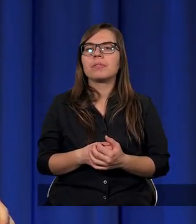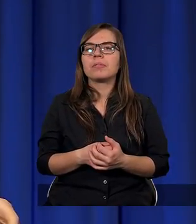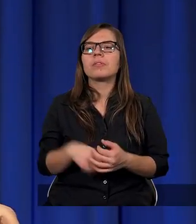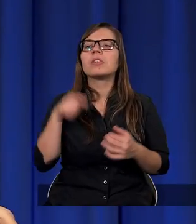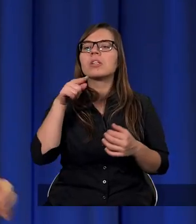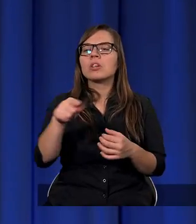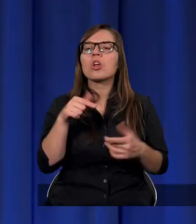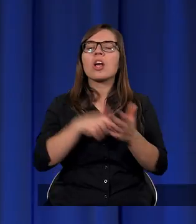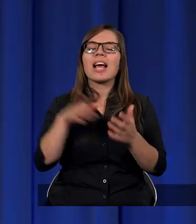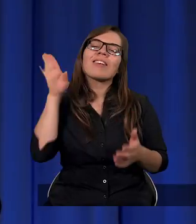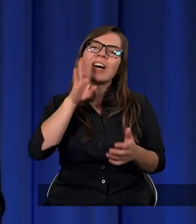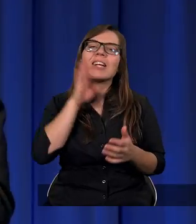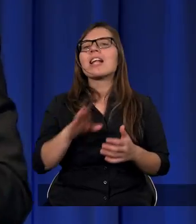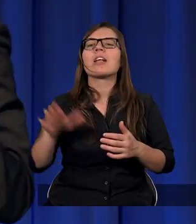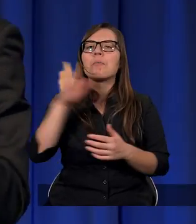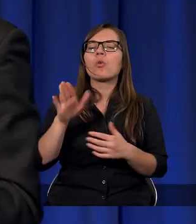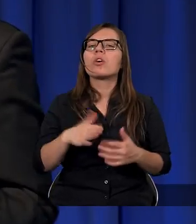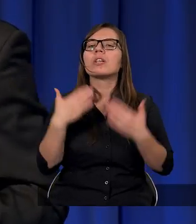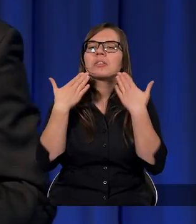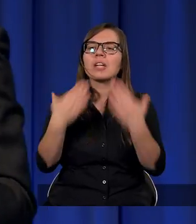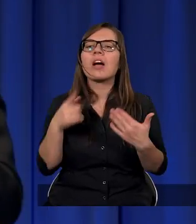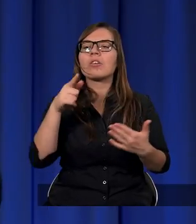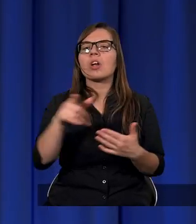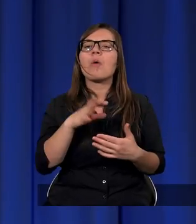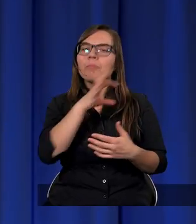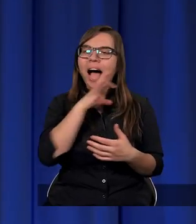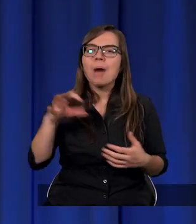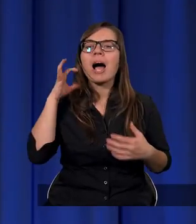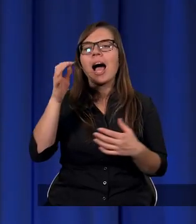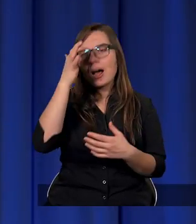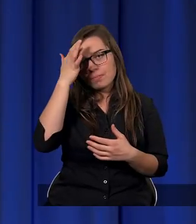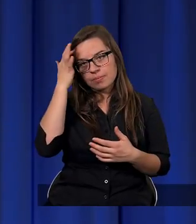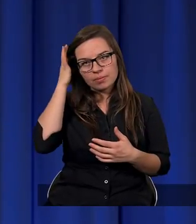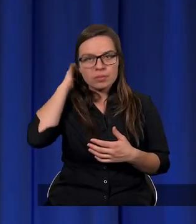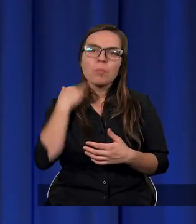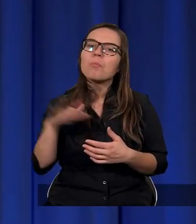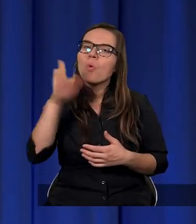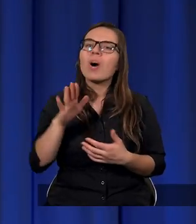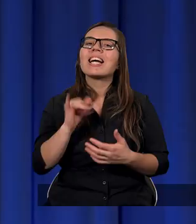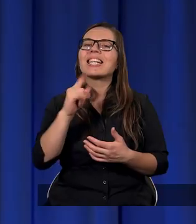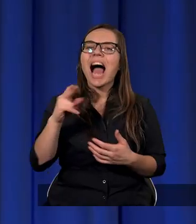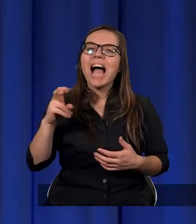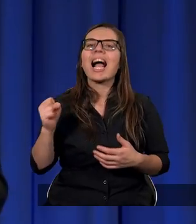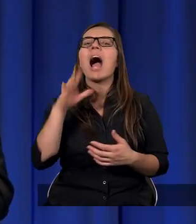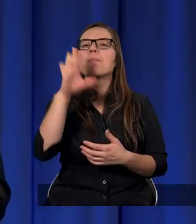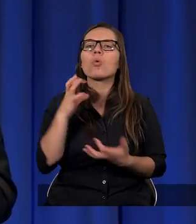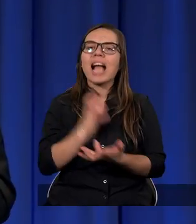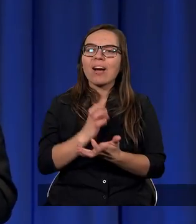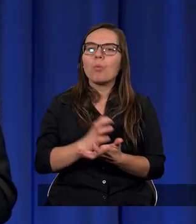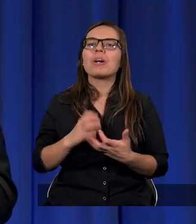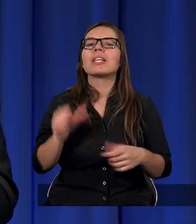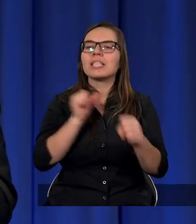To jest jeden i ten sam Bóg. Więc jeżeli Bóg Abrahama, Bóg Izaaka i Bóg Jakuba